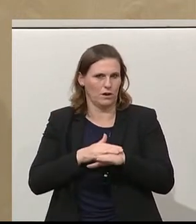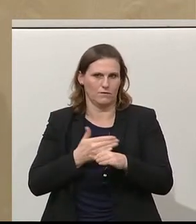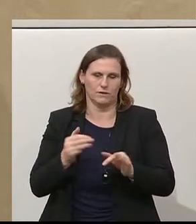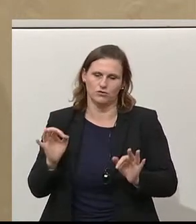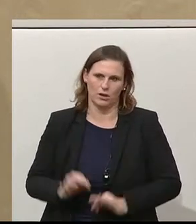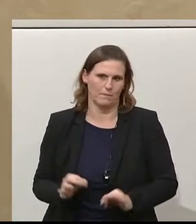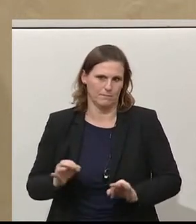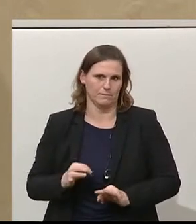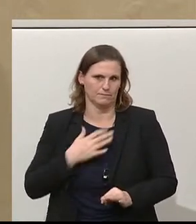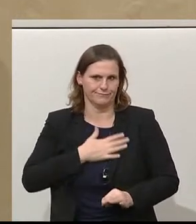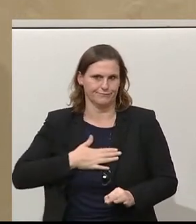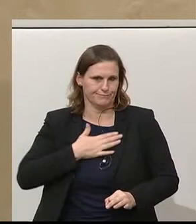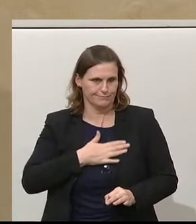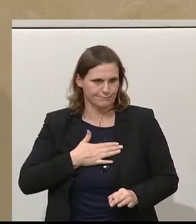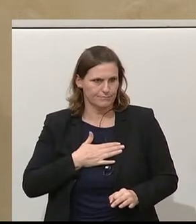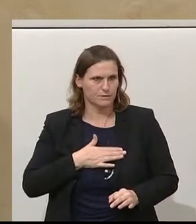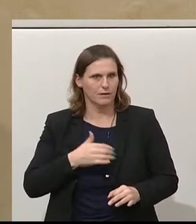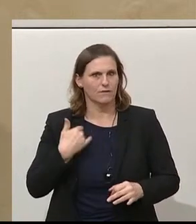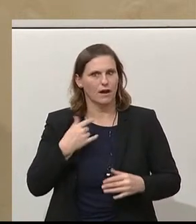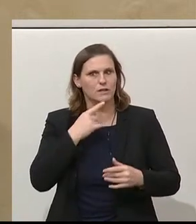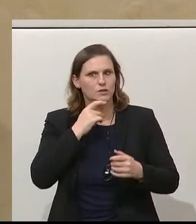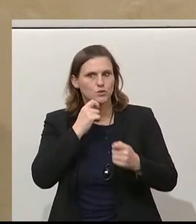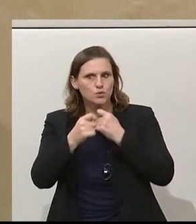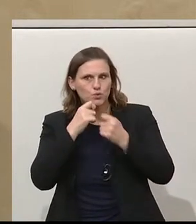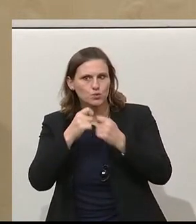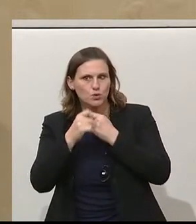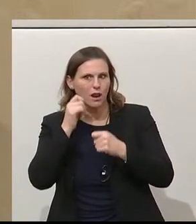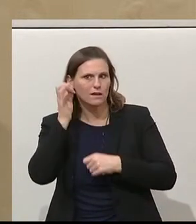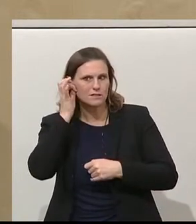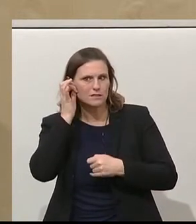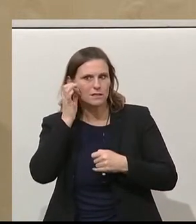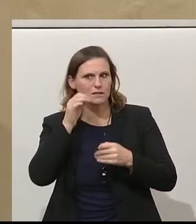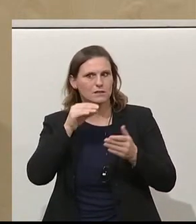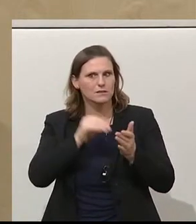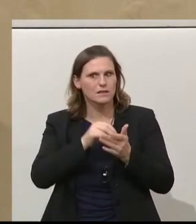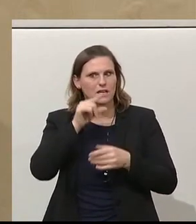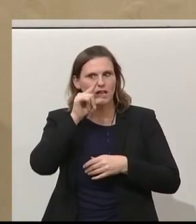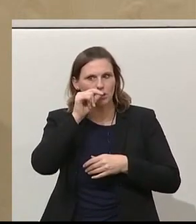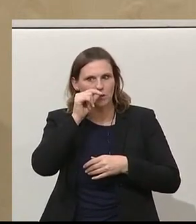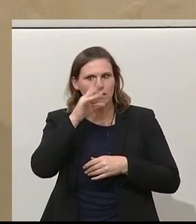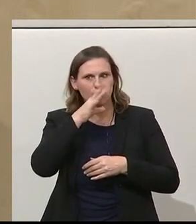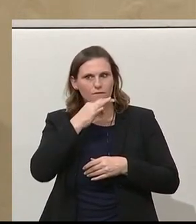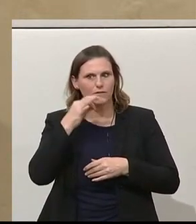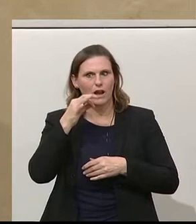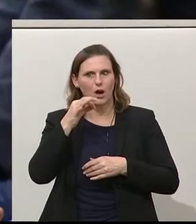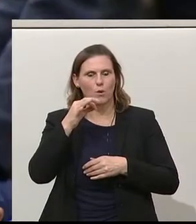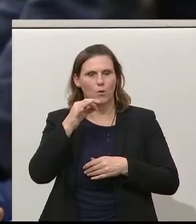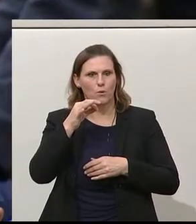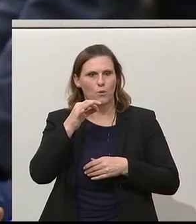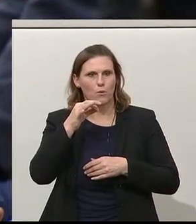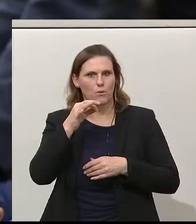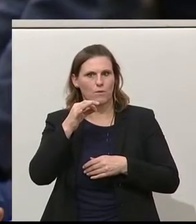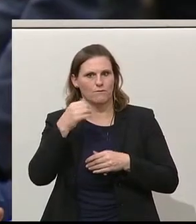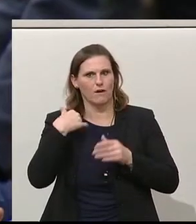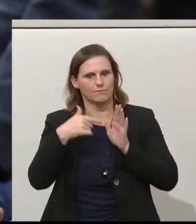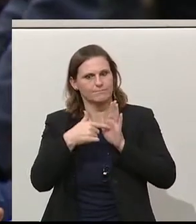Und es hat eine Journalistin auf Twitter, die Frau Olivera Steitsch, sehr gut